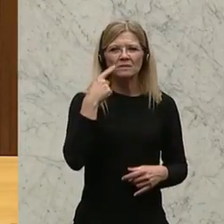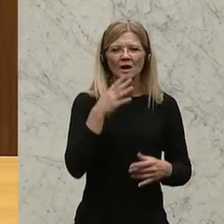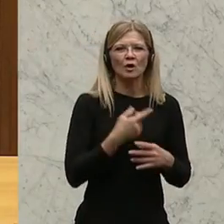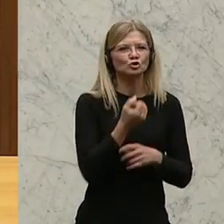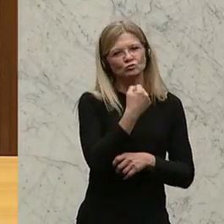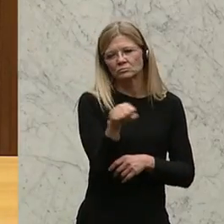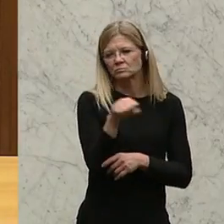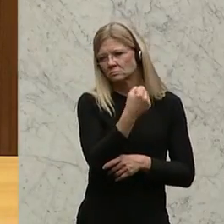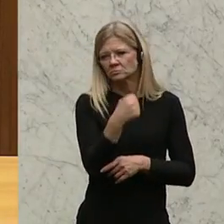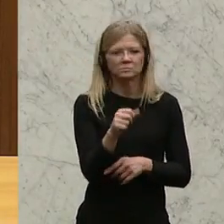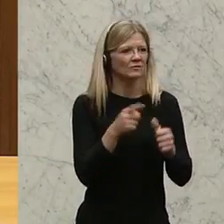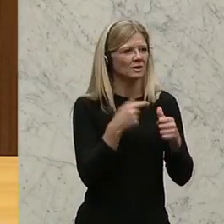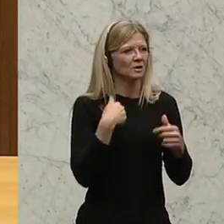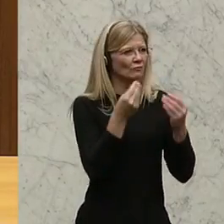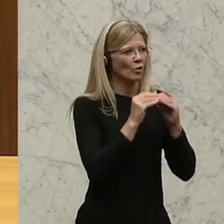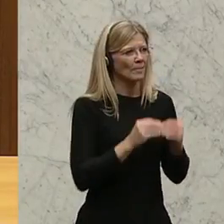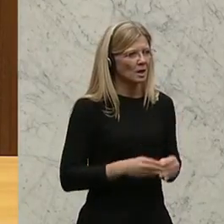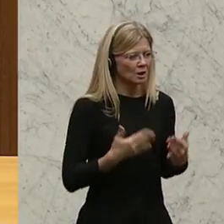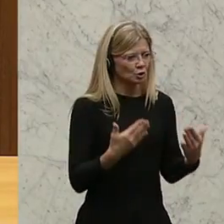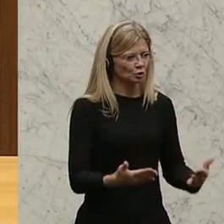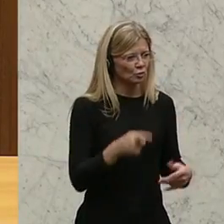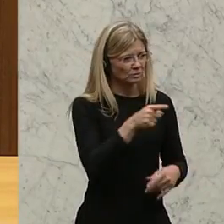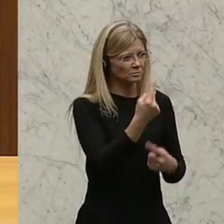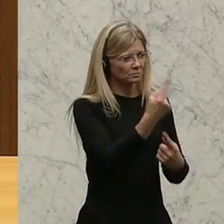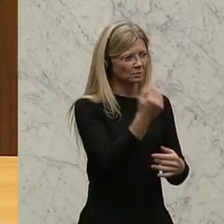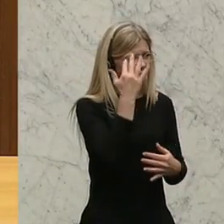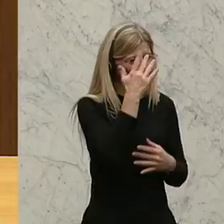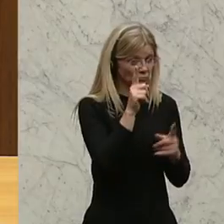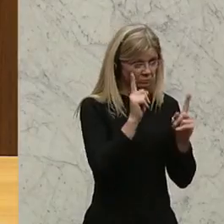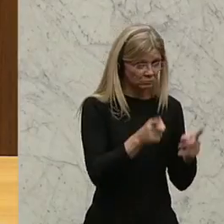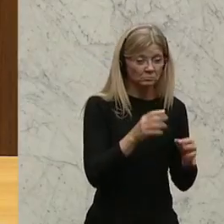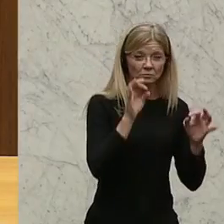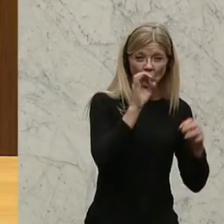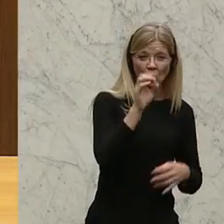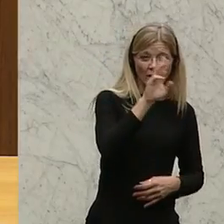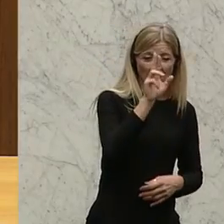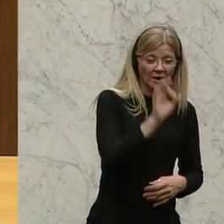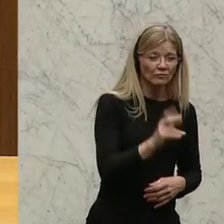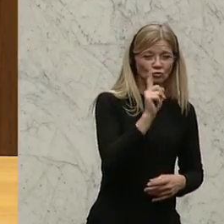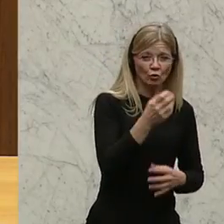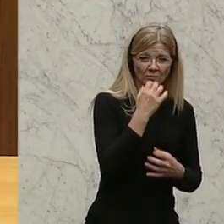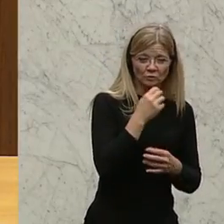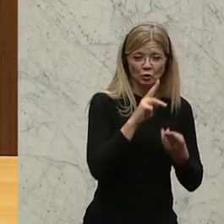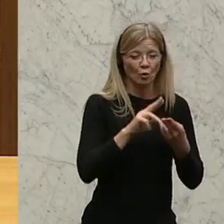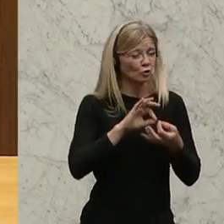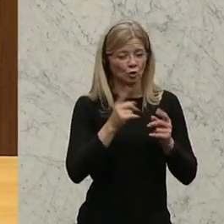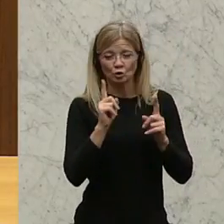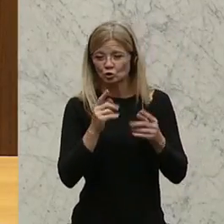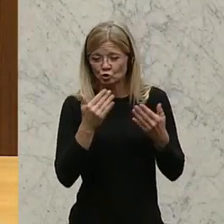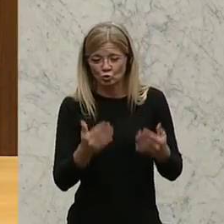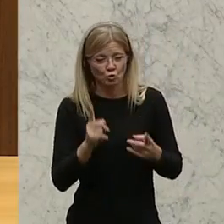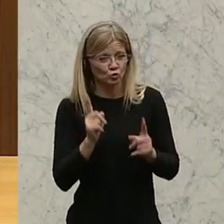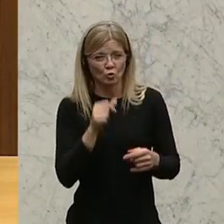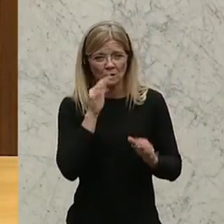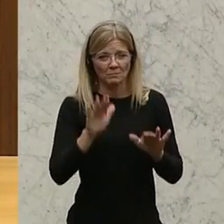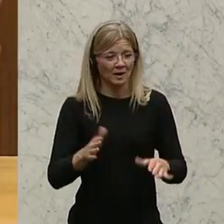formuliere, dass offenbar das Programm oder die Vorstellung dahin besteht, dass er sehr wohl privatisiert wird oder so nicht bestehen bleiben soll. Ich möchte nur klarlegen, woher ich das habe. Ich